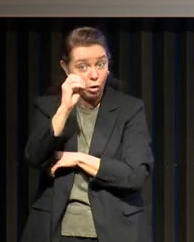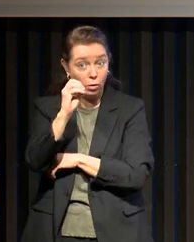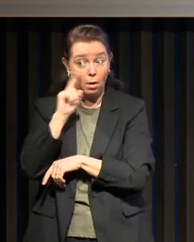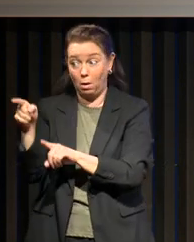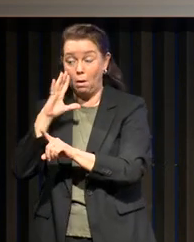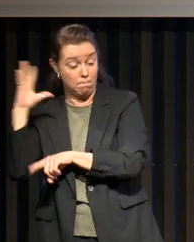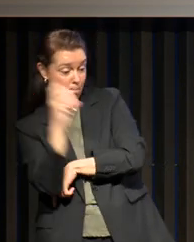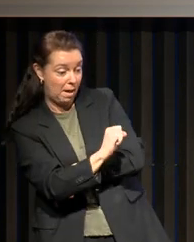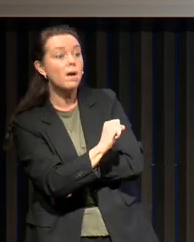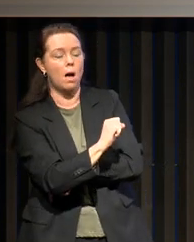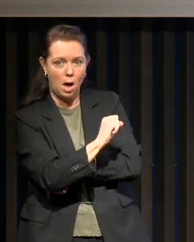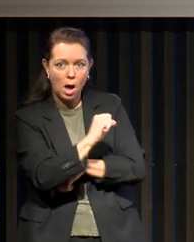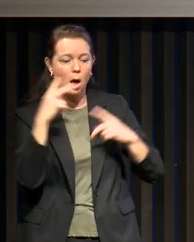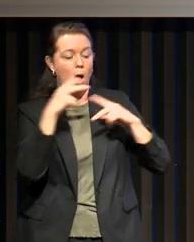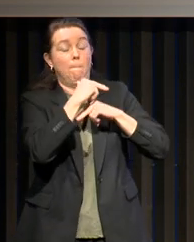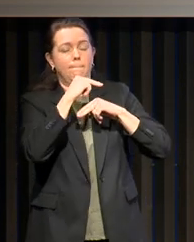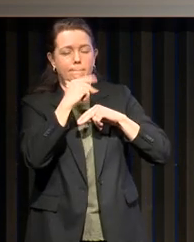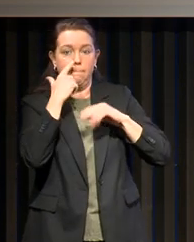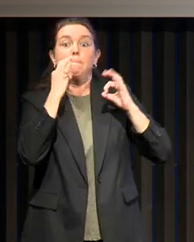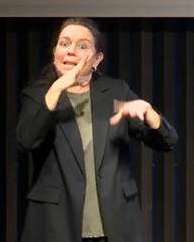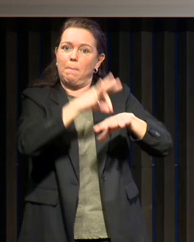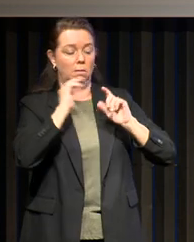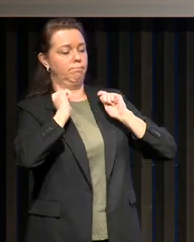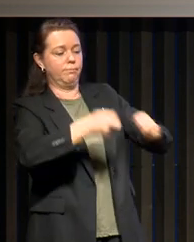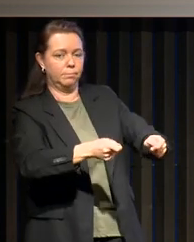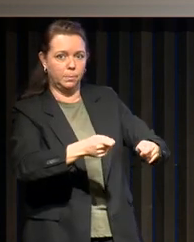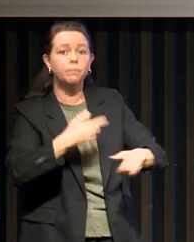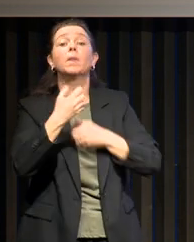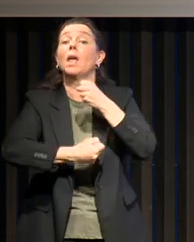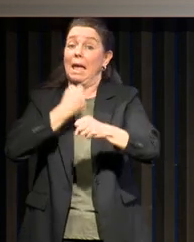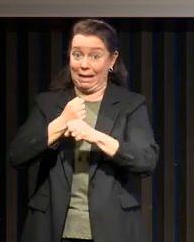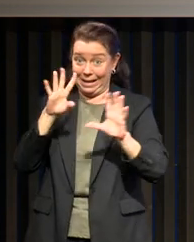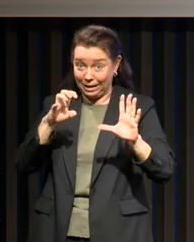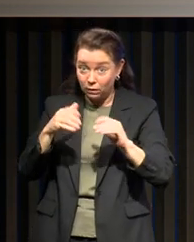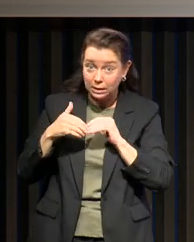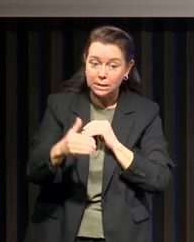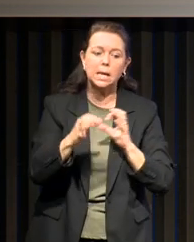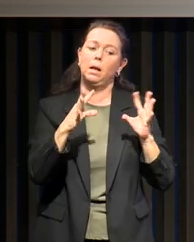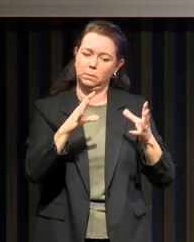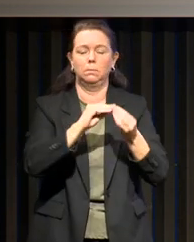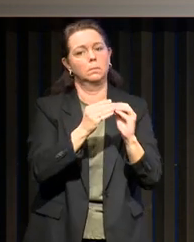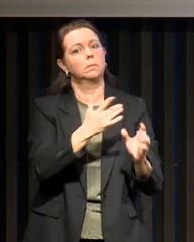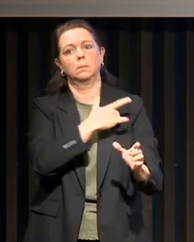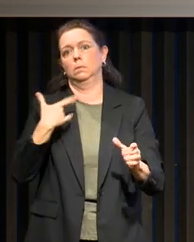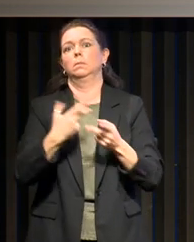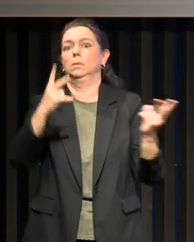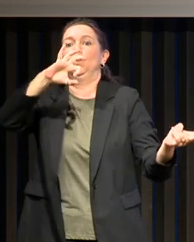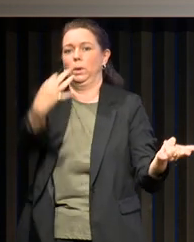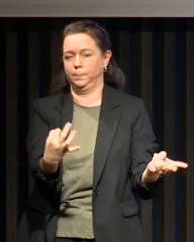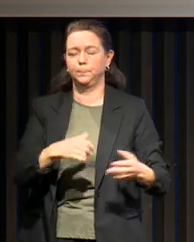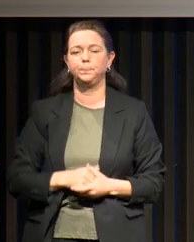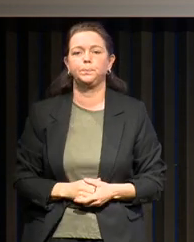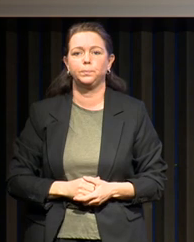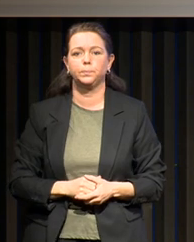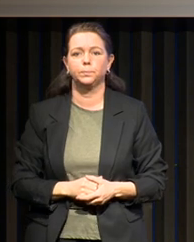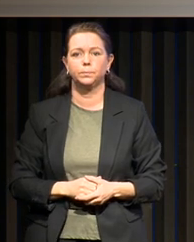apparaître le syndrome d'apnée obstructive du sommeil comme une maladie et les années 90 comme un problème de santé publique. Alors, plutôt